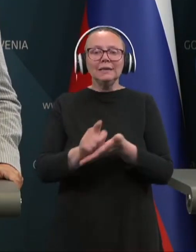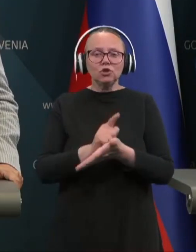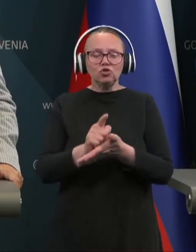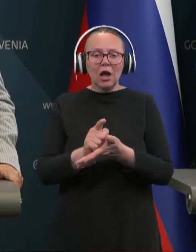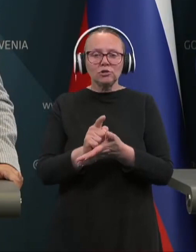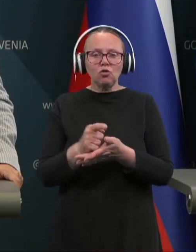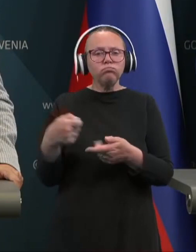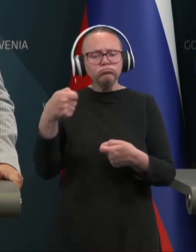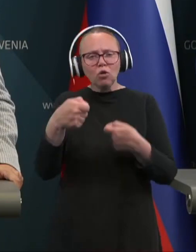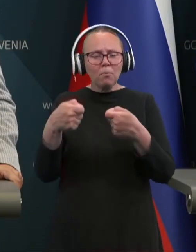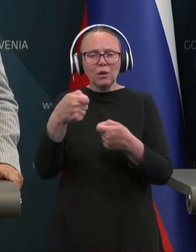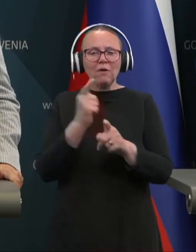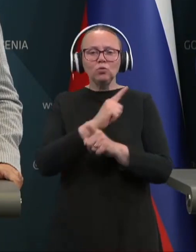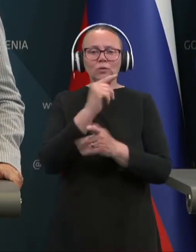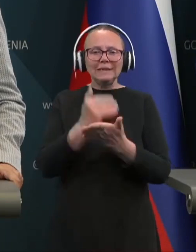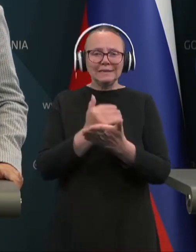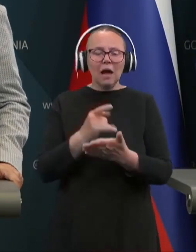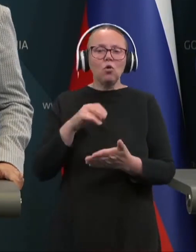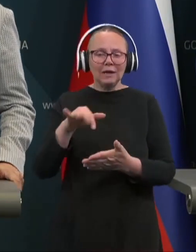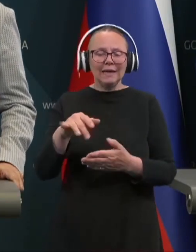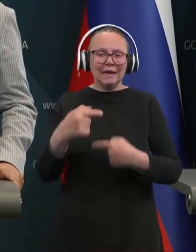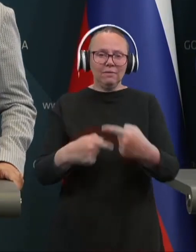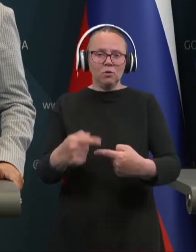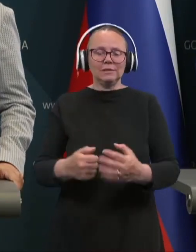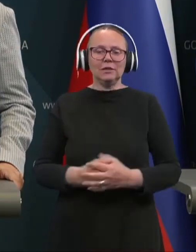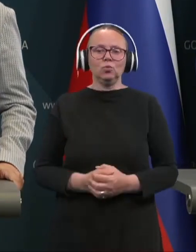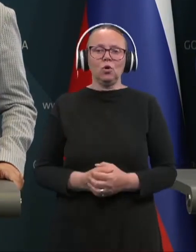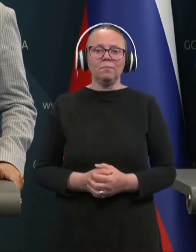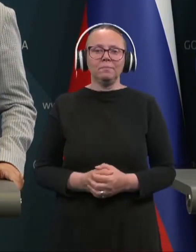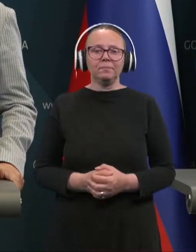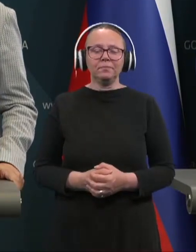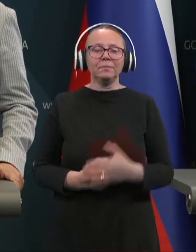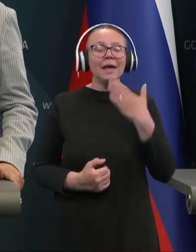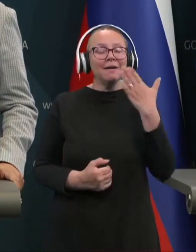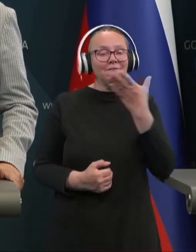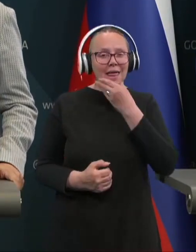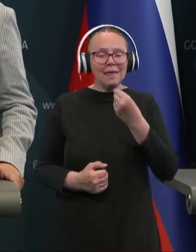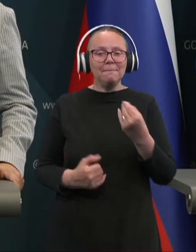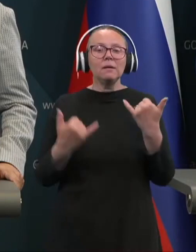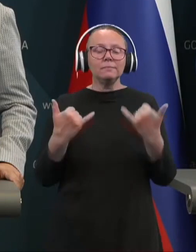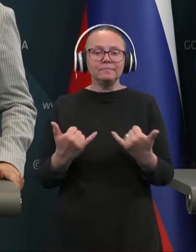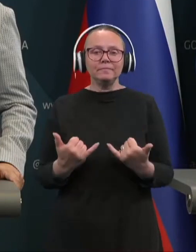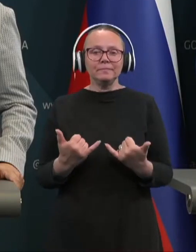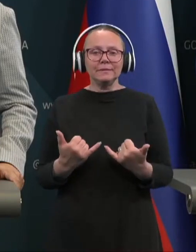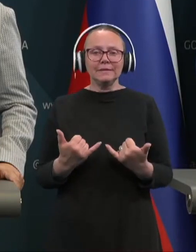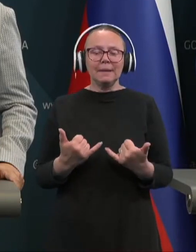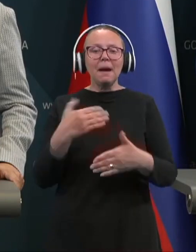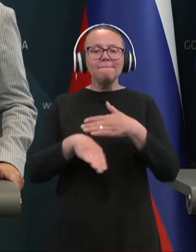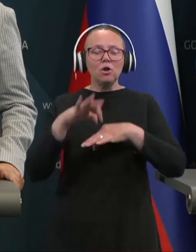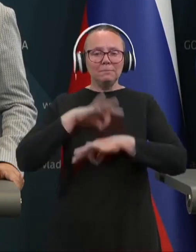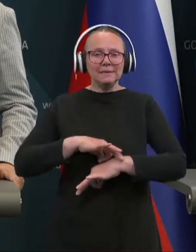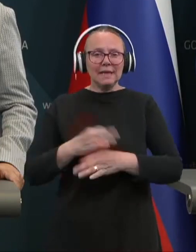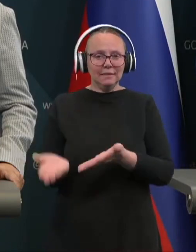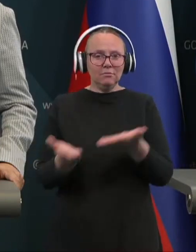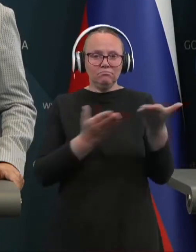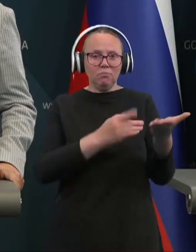dopolnjeval tudi zakon, ki gre v proceduro. Hvala lepa. Zdaj pa je podpredsednik na